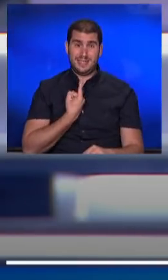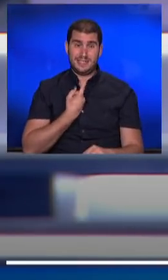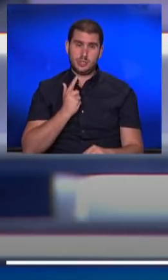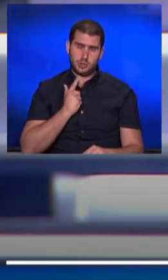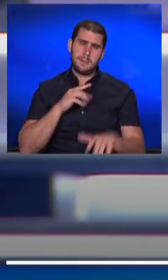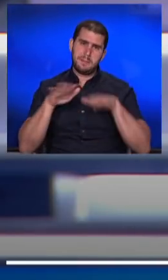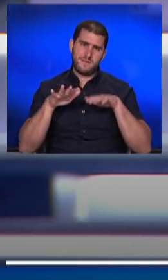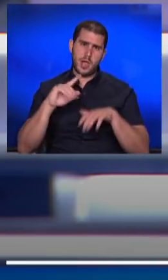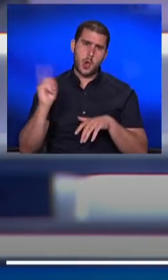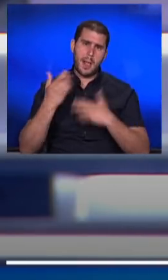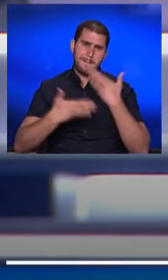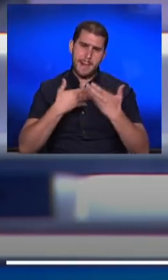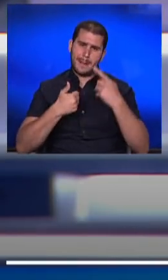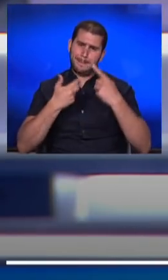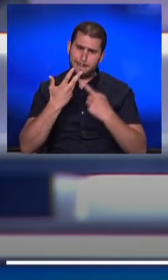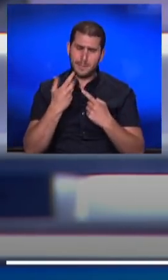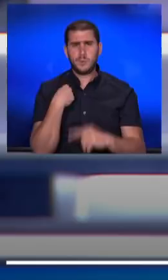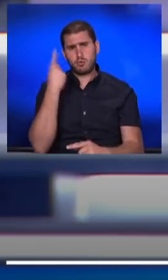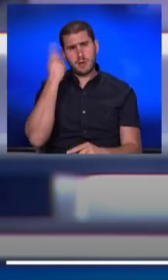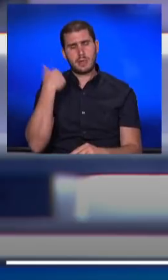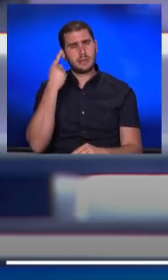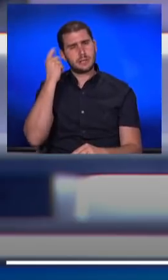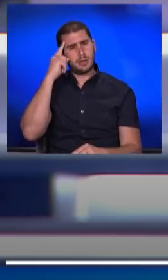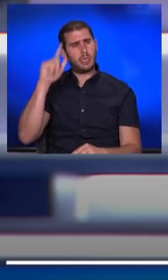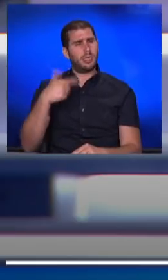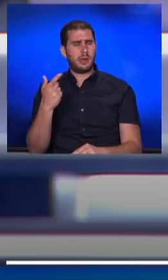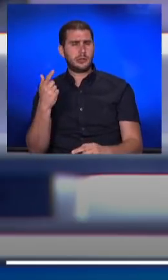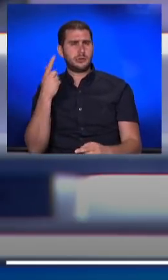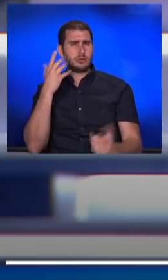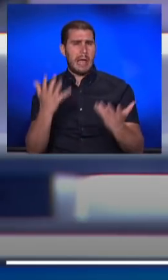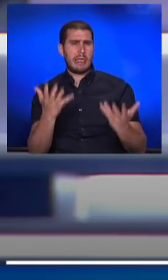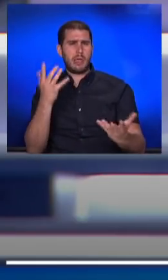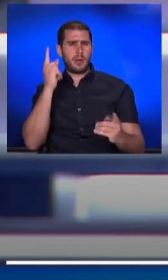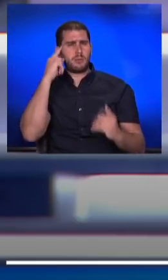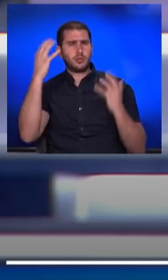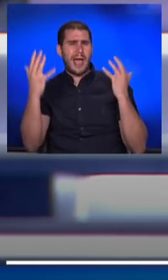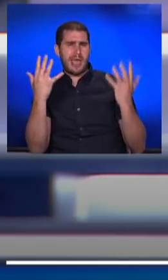על כל הצעדים הללו. חושב שהייתה כאן שעננות. אני חושב שכאשר יש